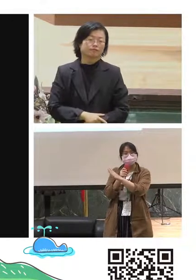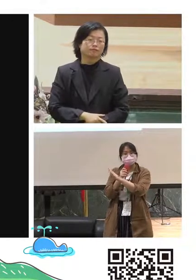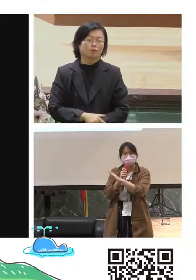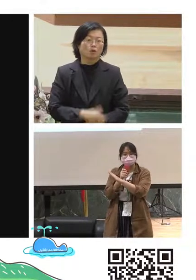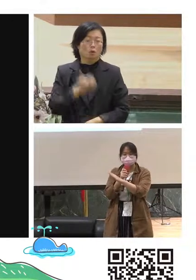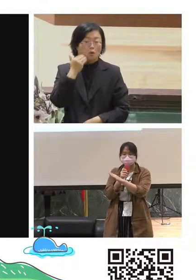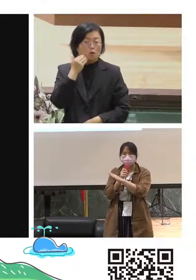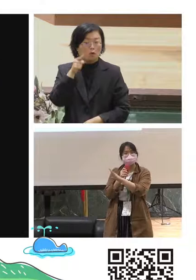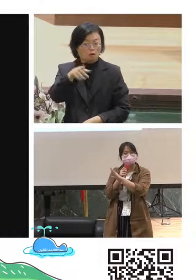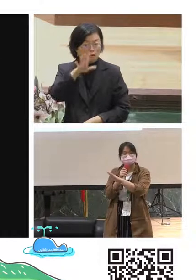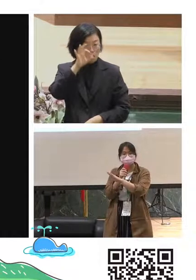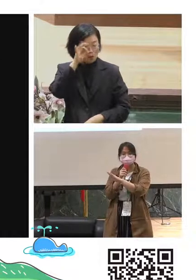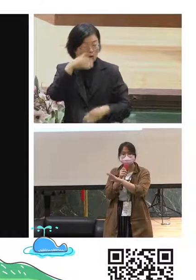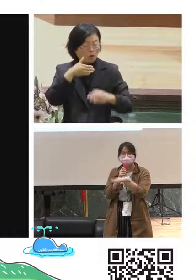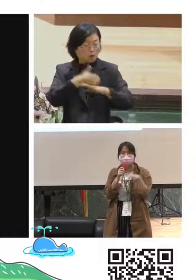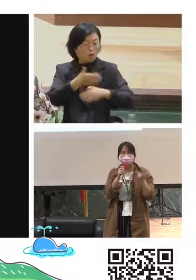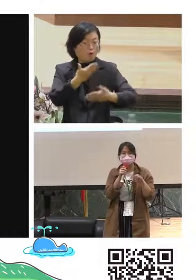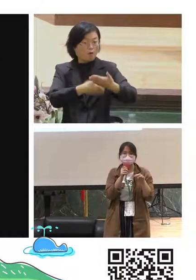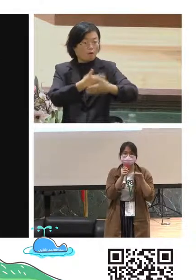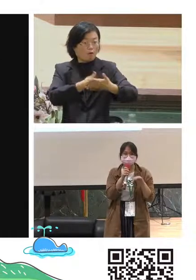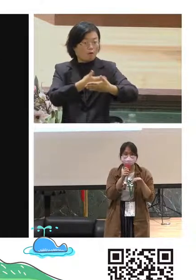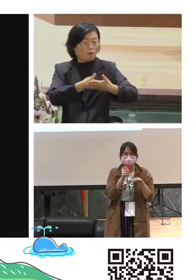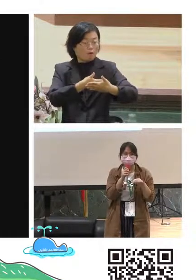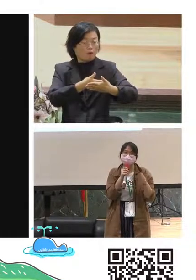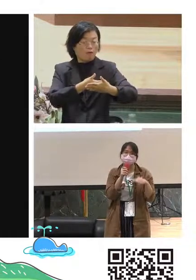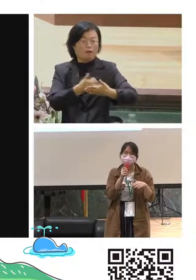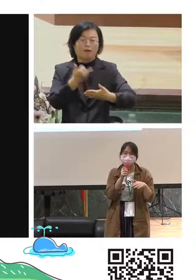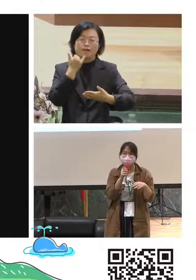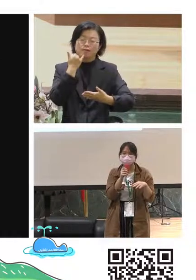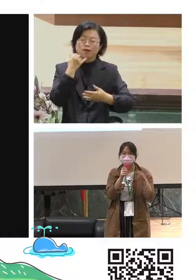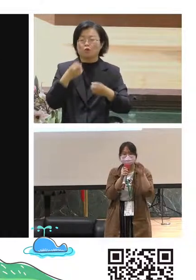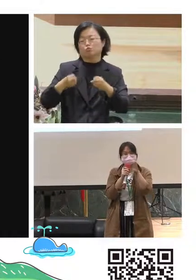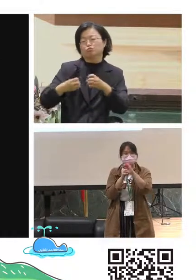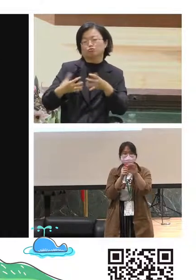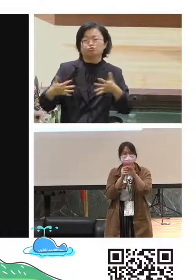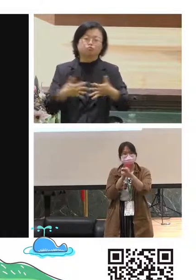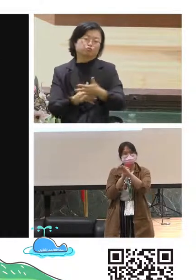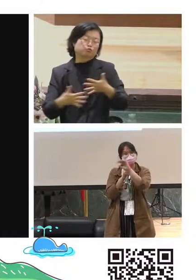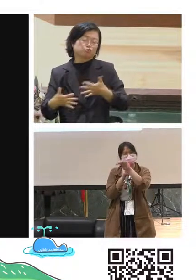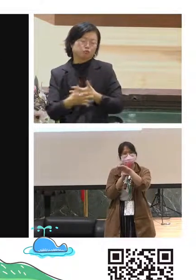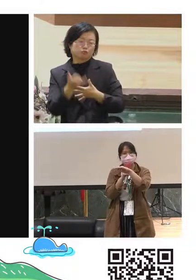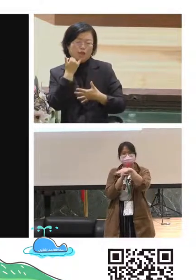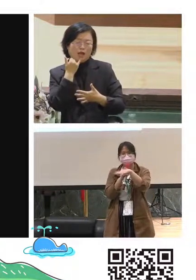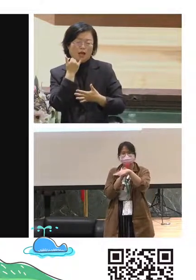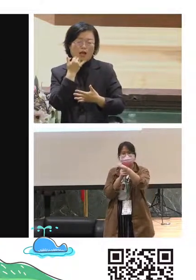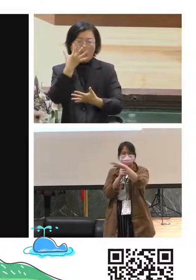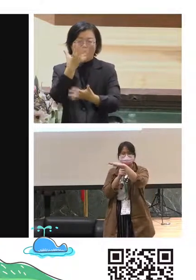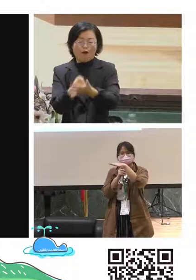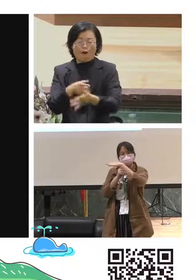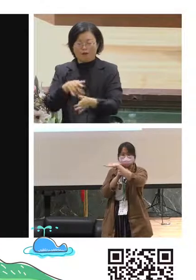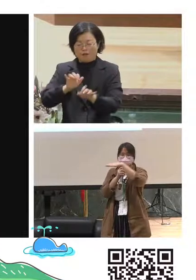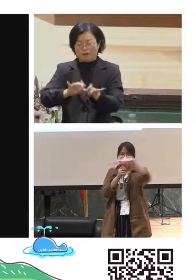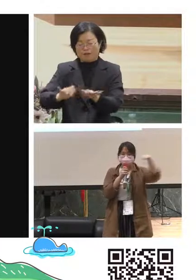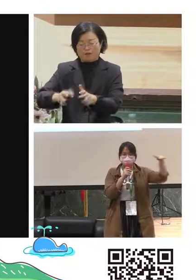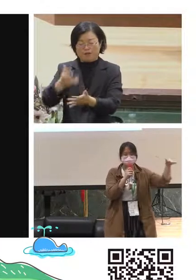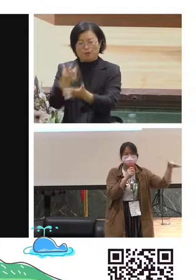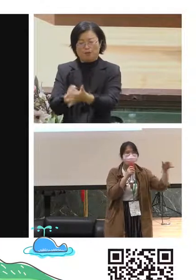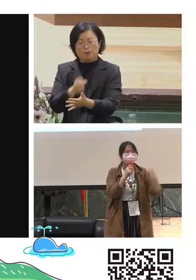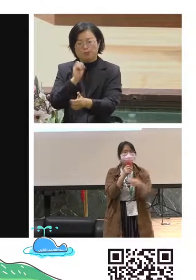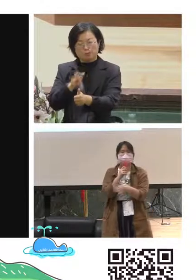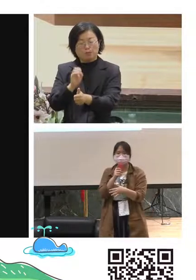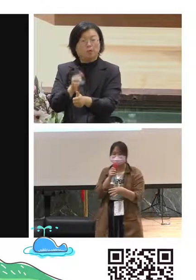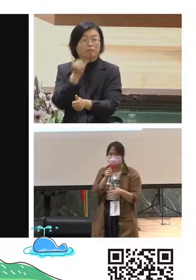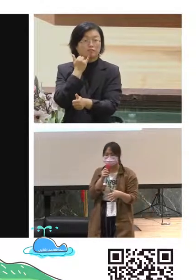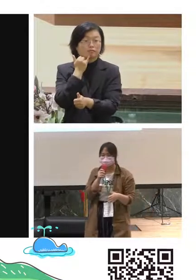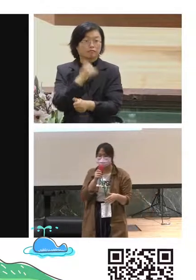一些影音平台他們會有彈幕就是大家可以聊天可以留言那這些訊息都會像是子彈一樣飛